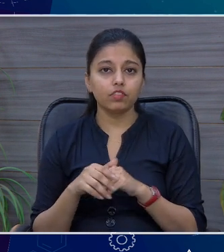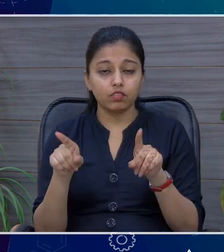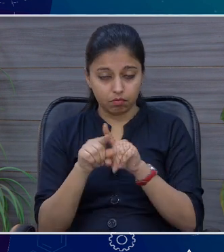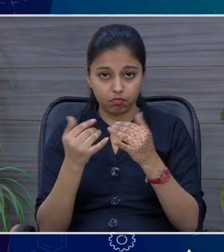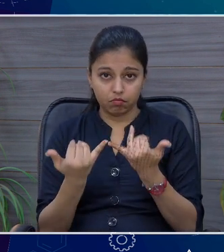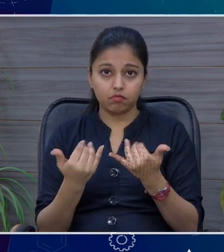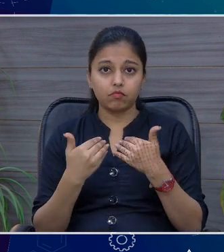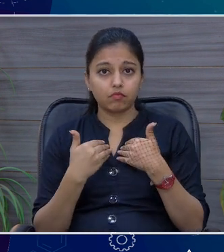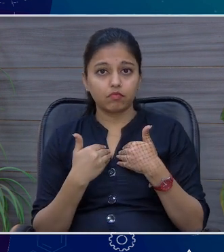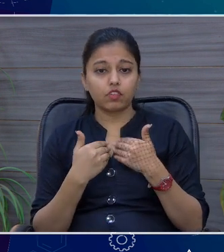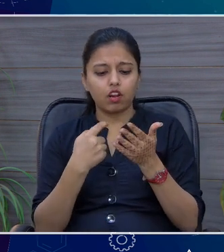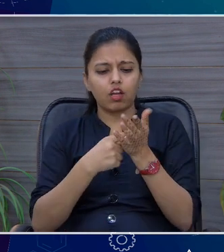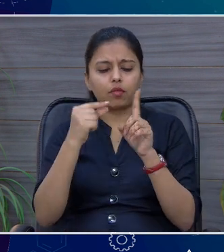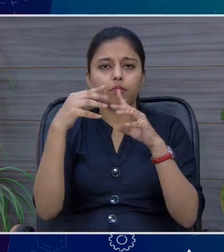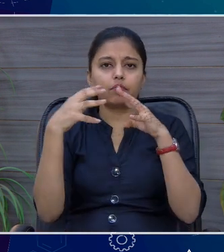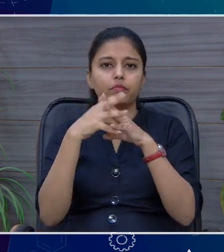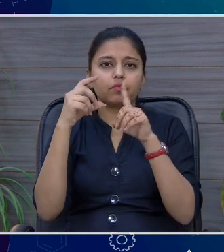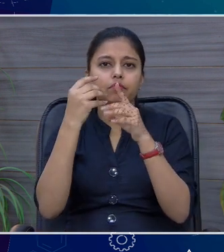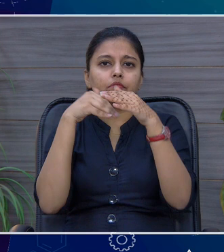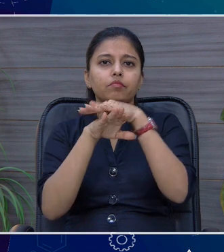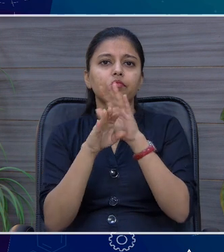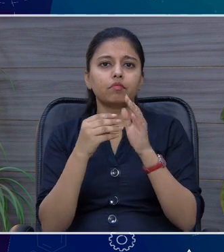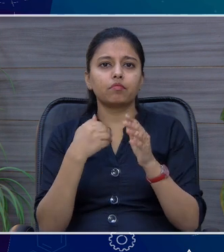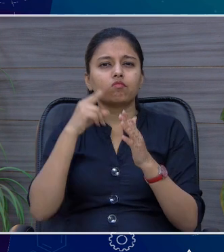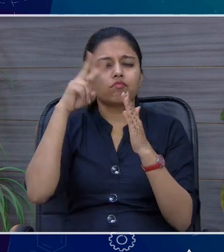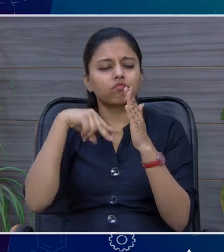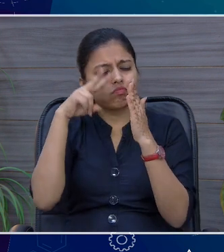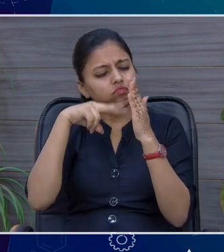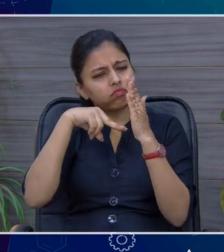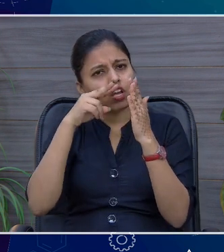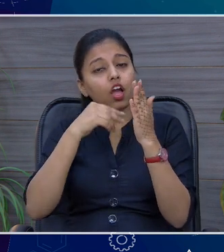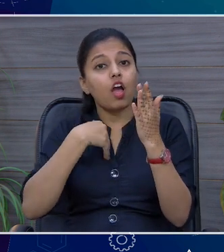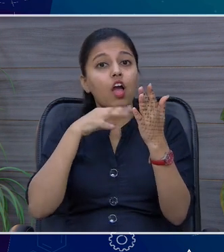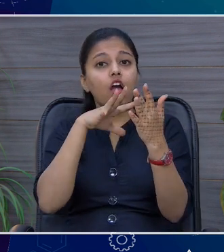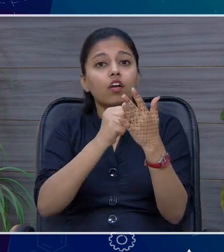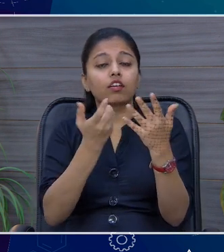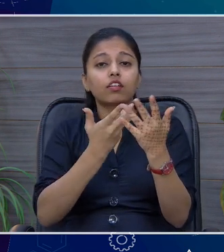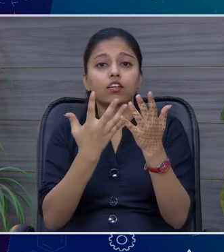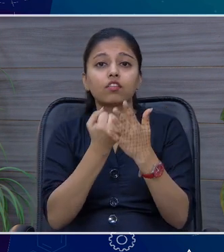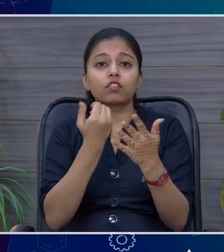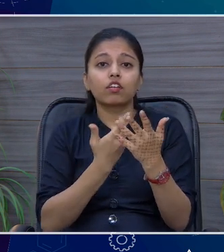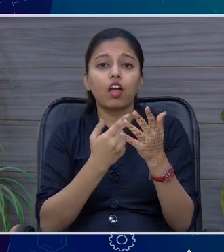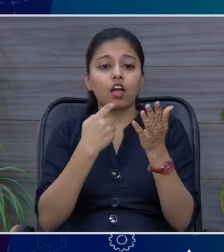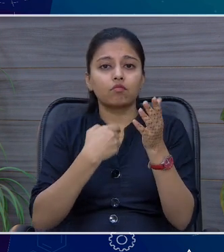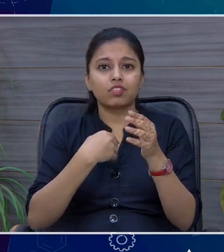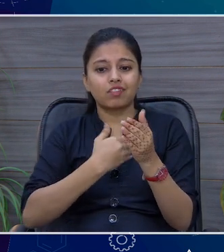में आप डुड़ा आट के लिए हैं इसको पढ़ा है कि इस अवाव आपको जो भी